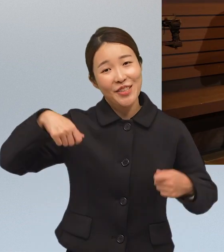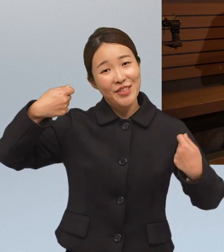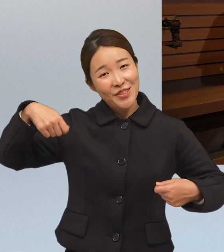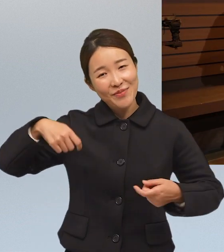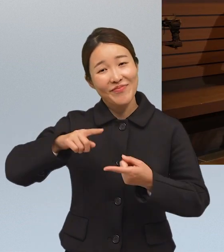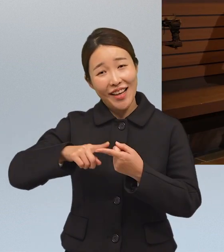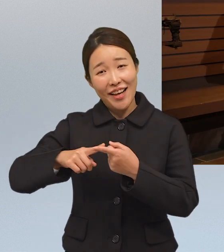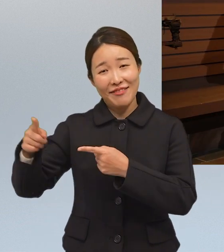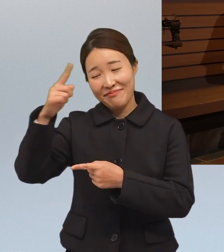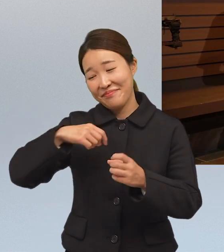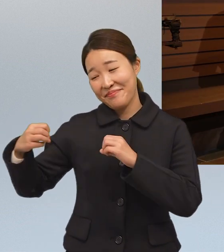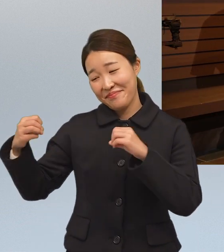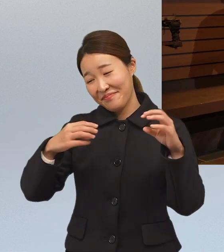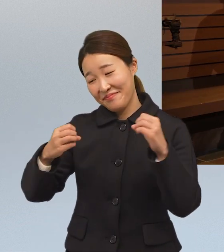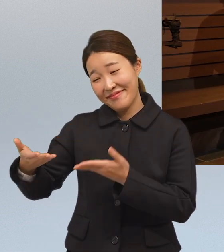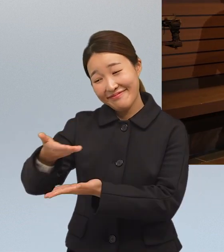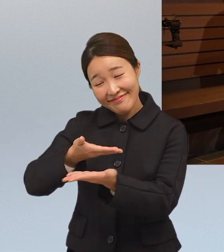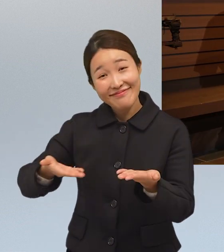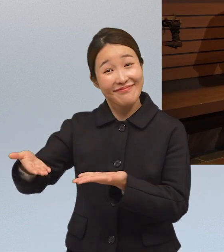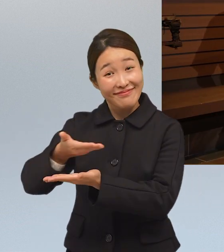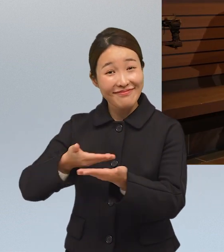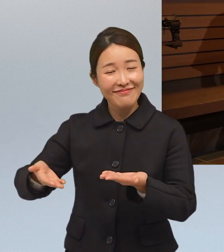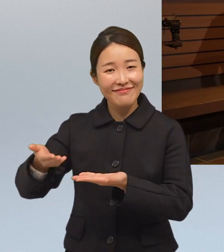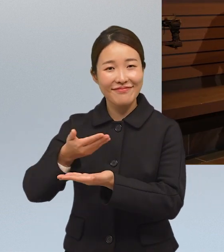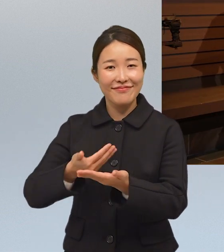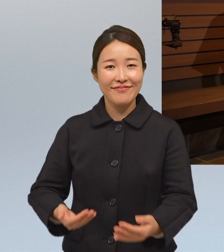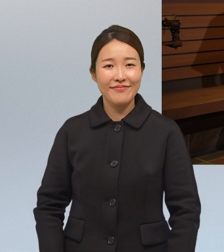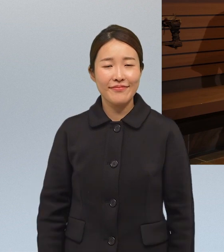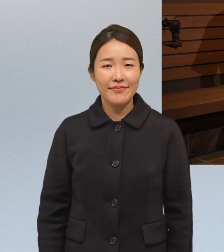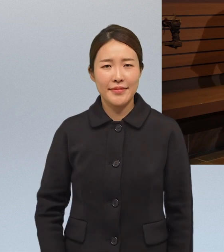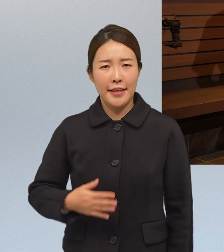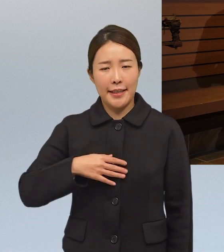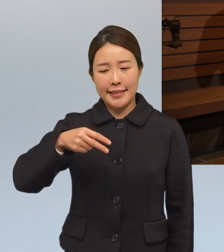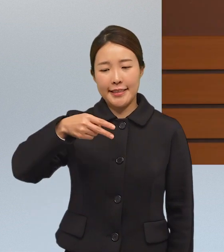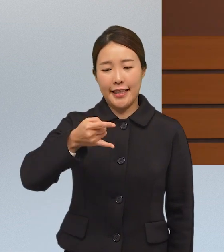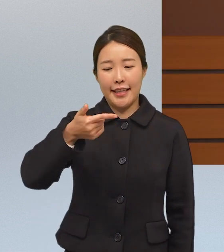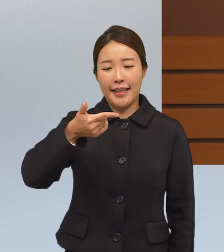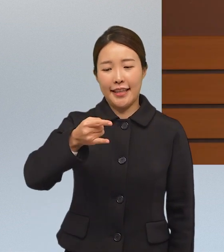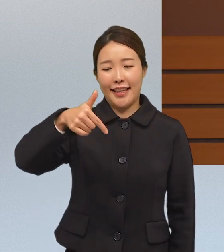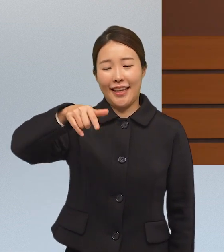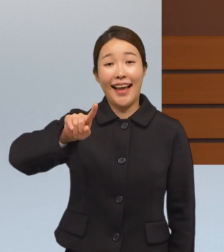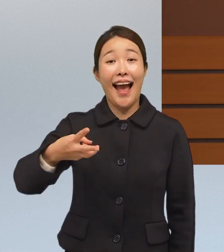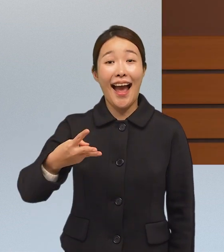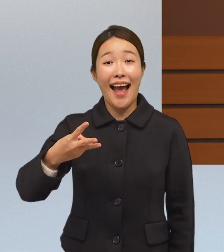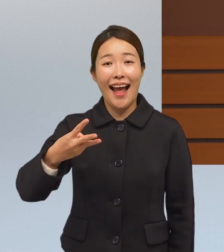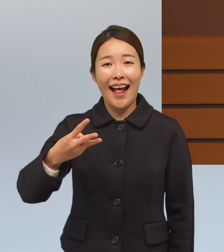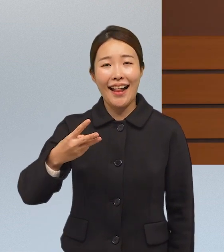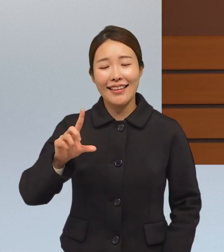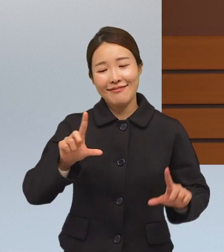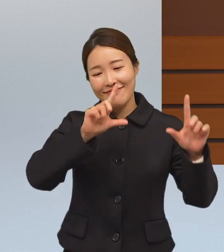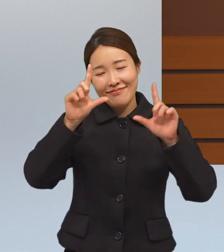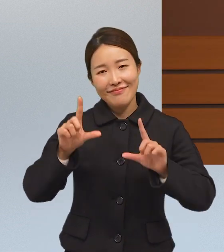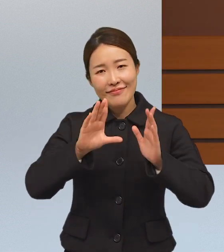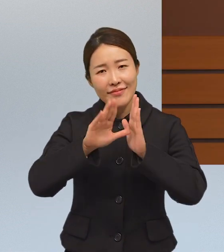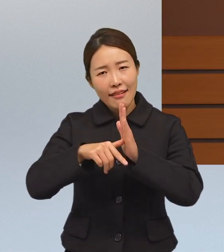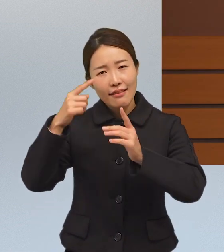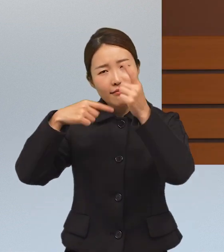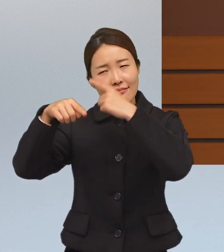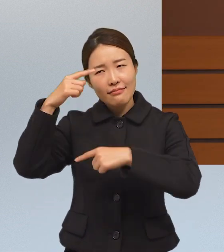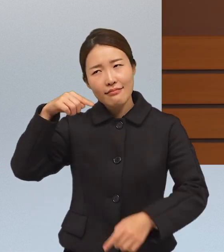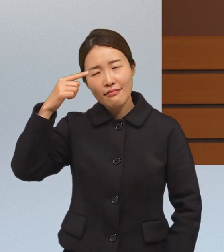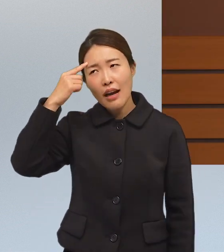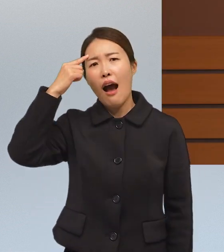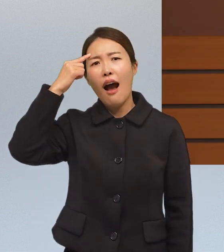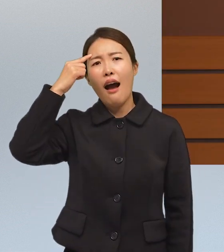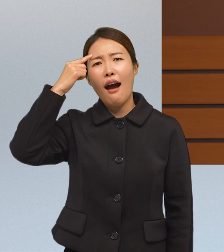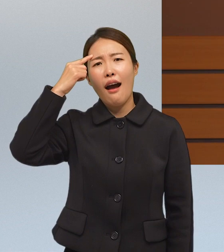음악과 춤에 대해서 이야기를 나누고 있는데요 제가 세네갈에 있을 때 기억을 떠올려보면